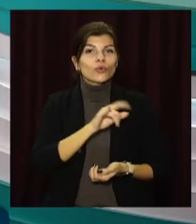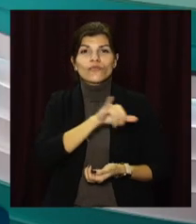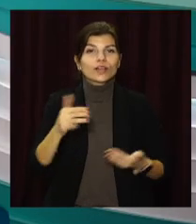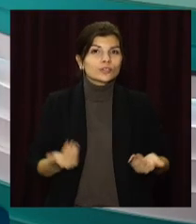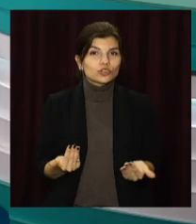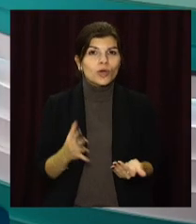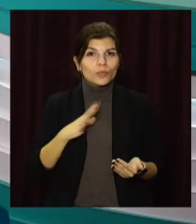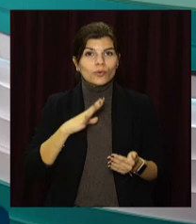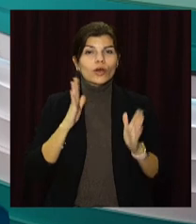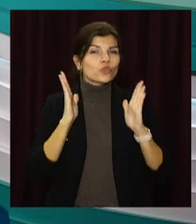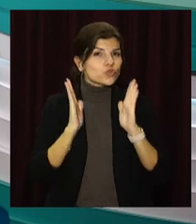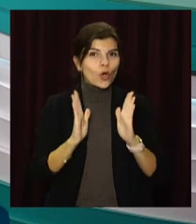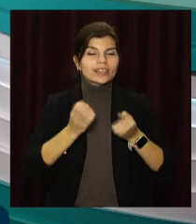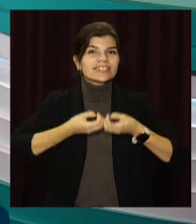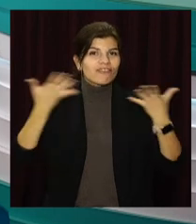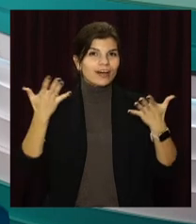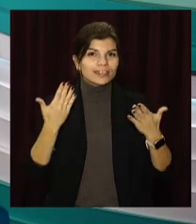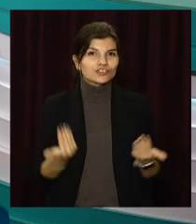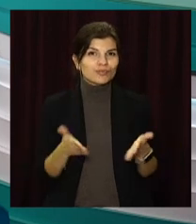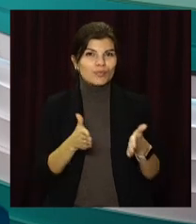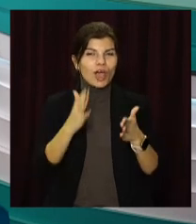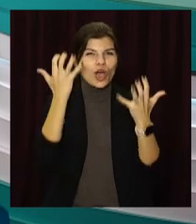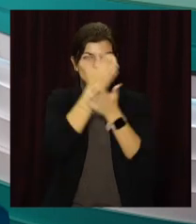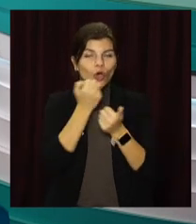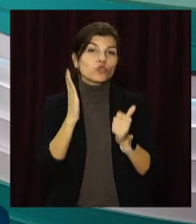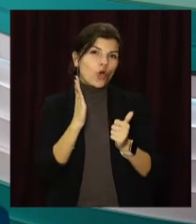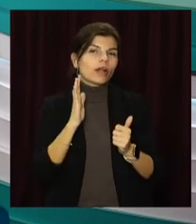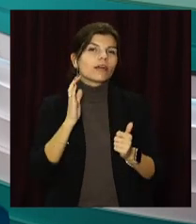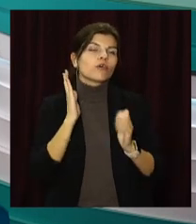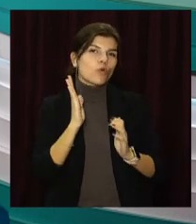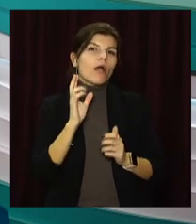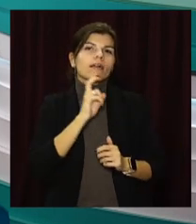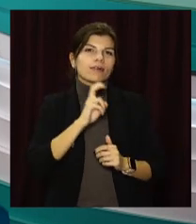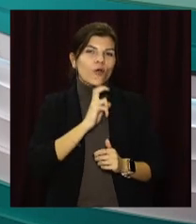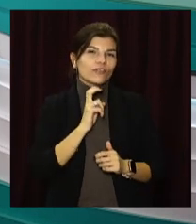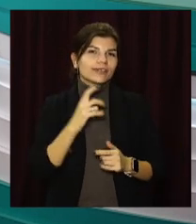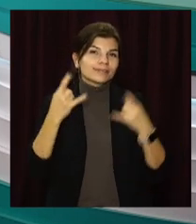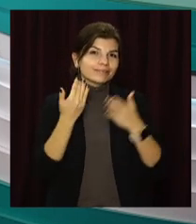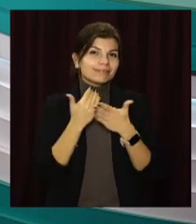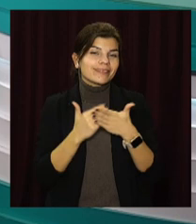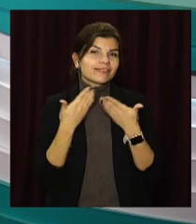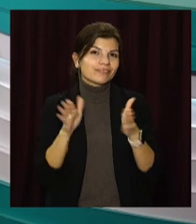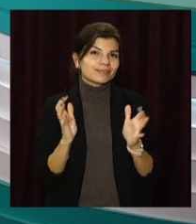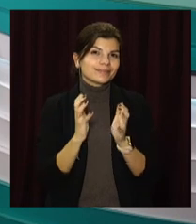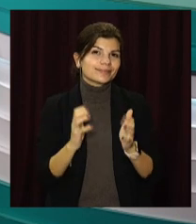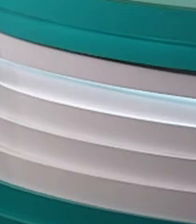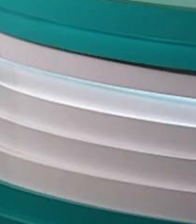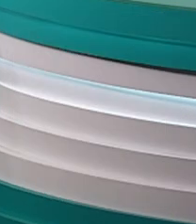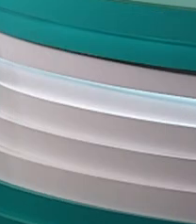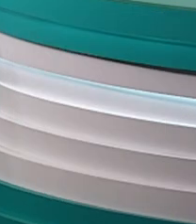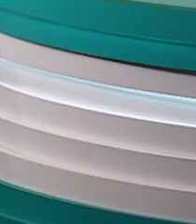вашому житті було виключно біла смуга, а з чорного – лише кава. Залишайтеся з відкритим і до зустрічі у вечірньому випуску.